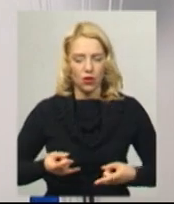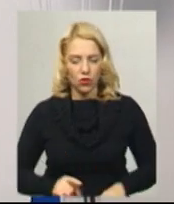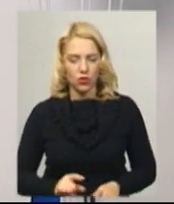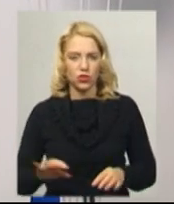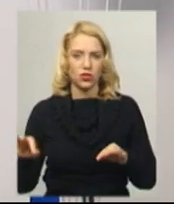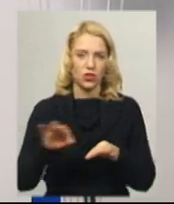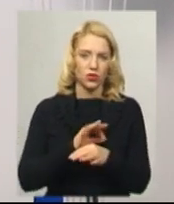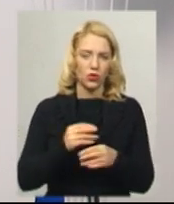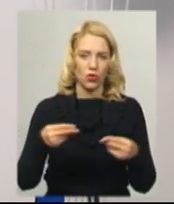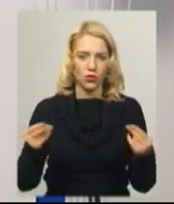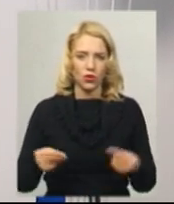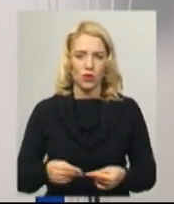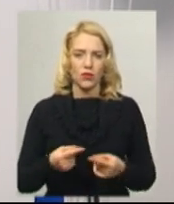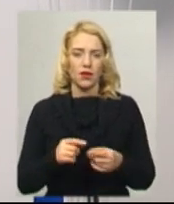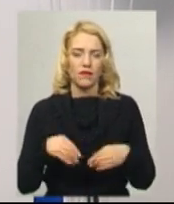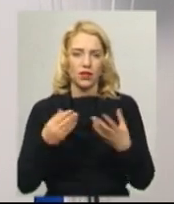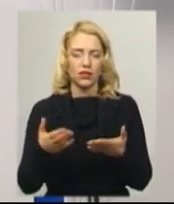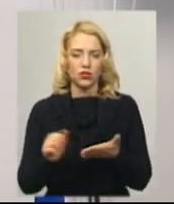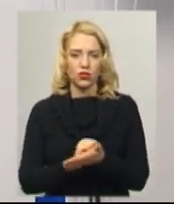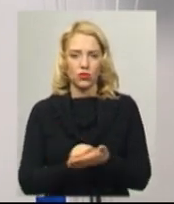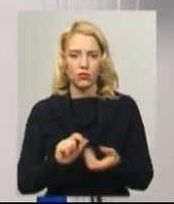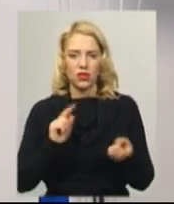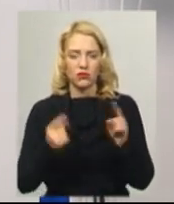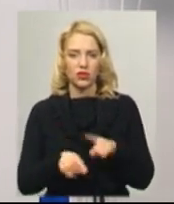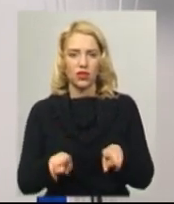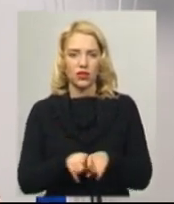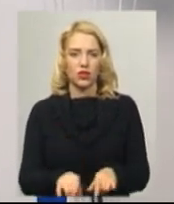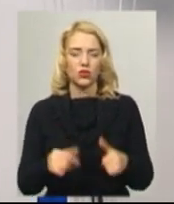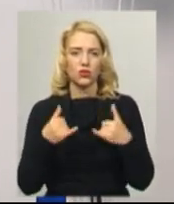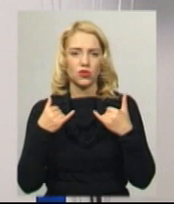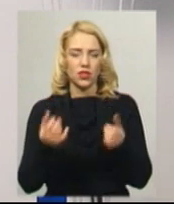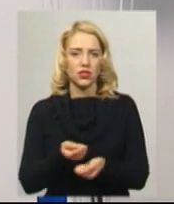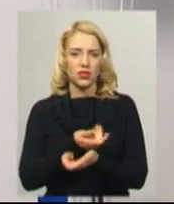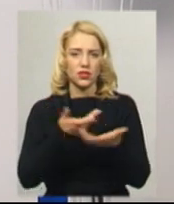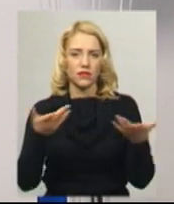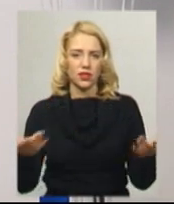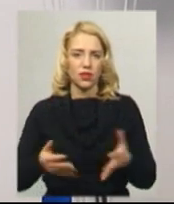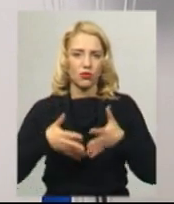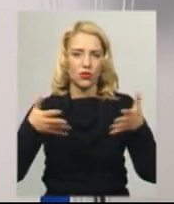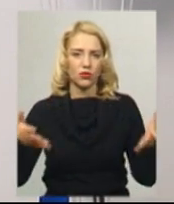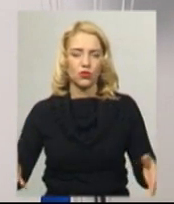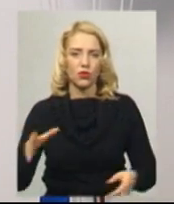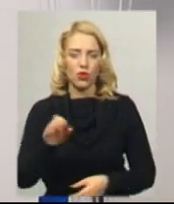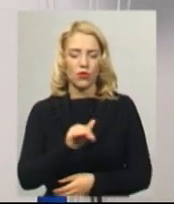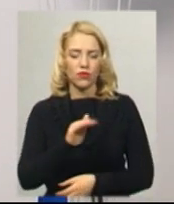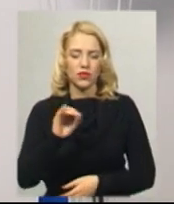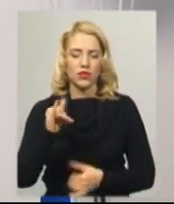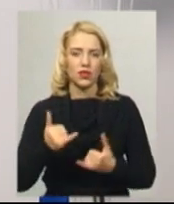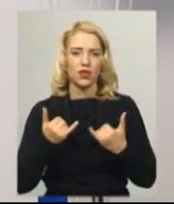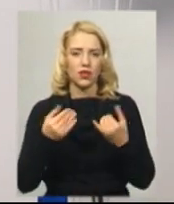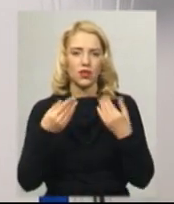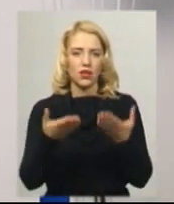повідних документів, вони перетворилися ось в такі сучасні, світлі, просторі офіси для надання